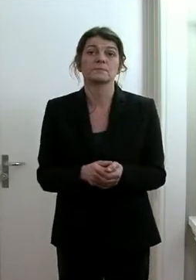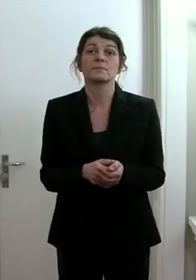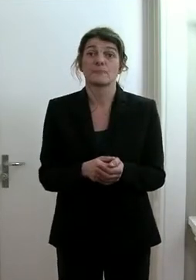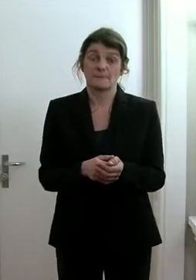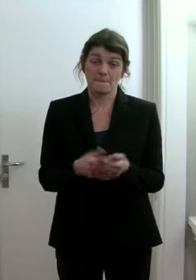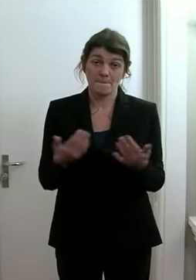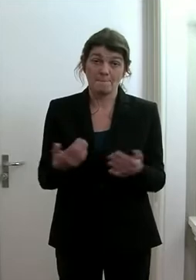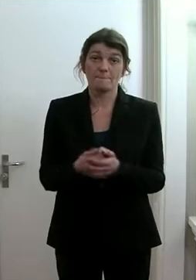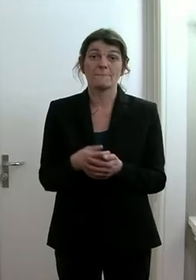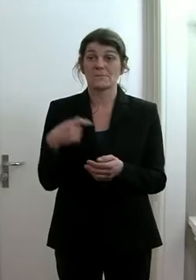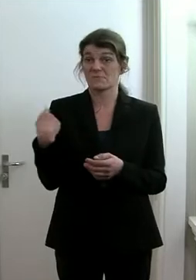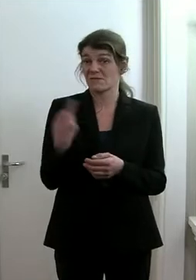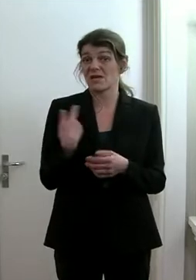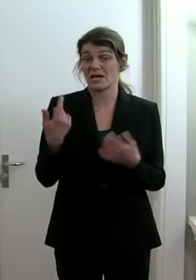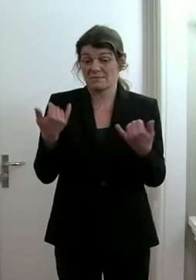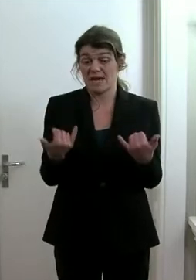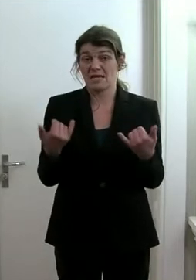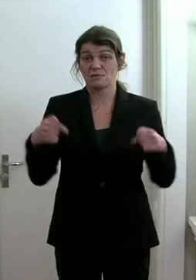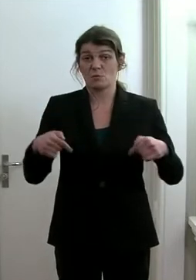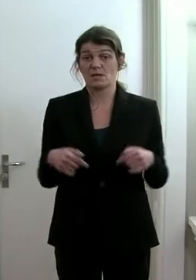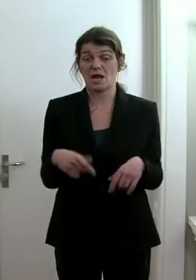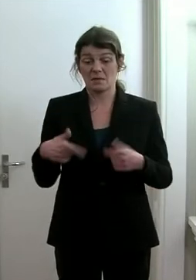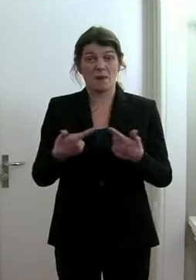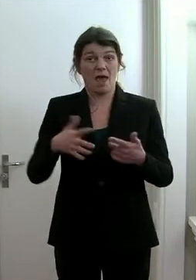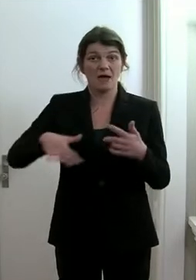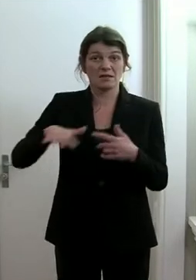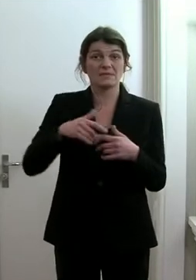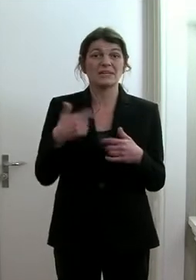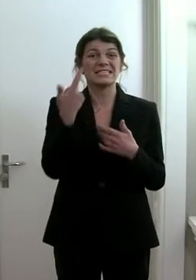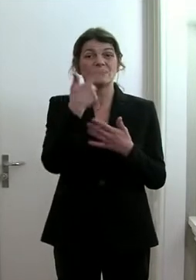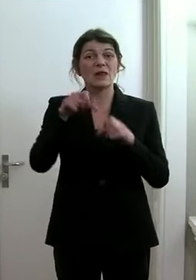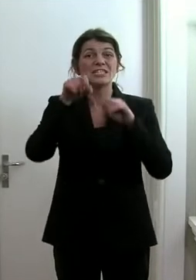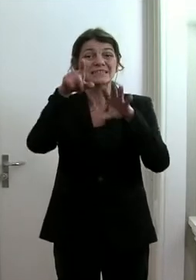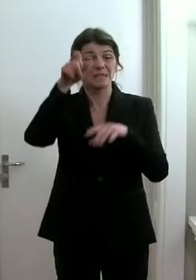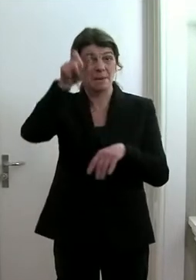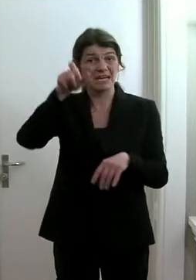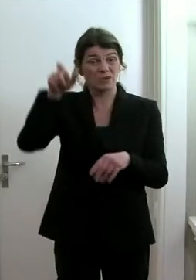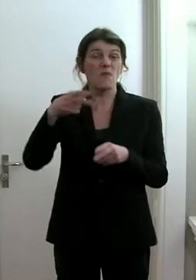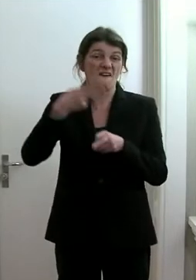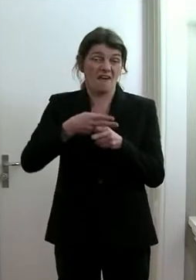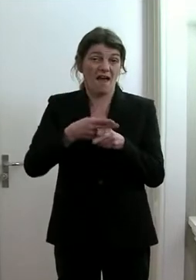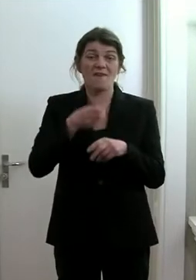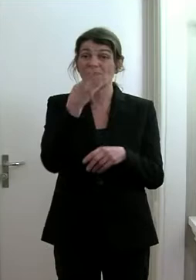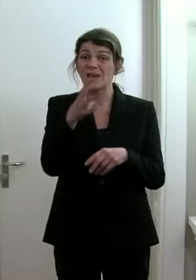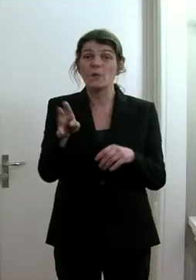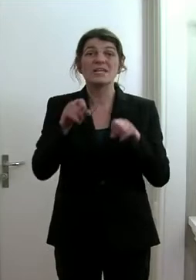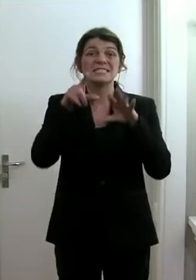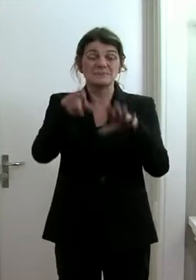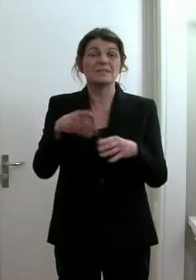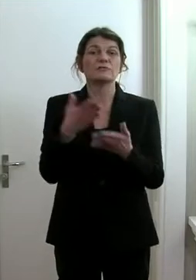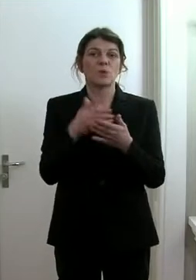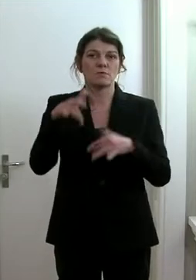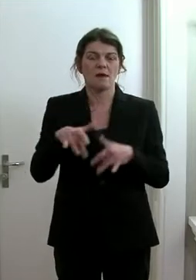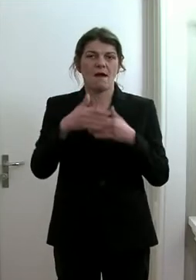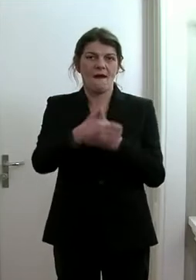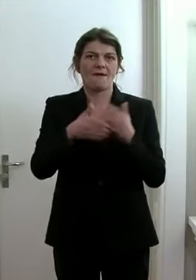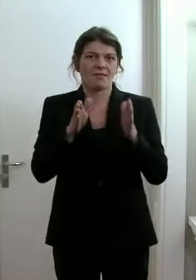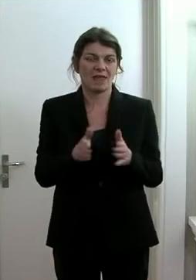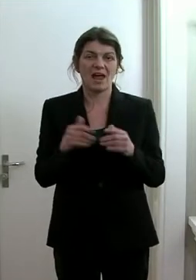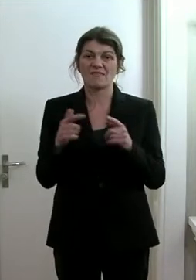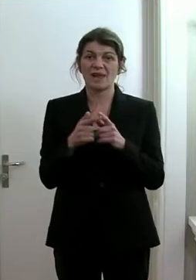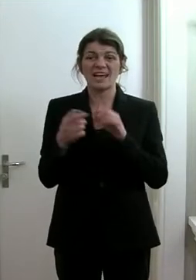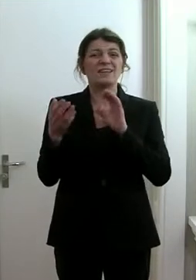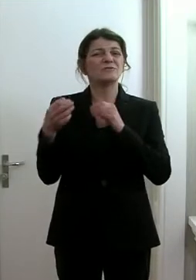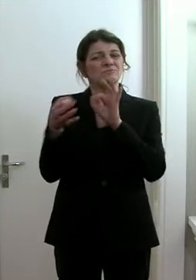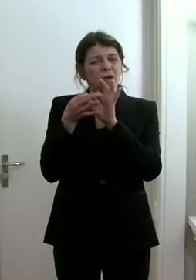Wir sind derzeit in diesem Land 217 Personen erkrankt. 417 sind in Quarantäne wegen einem engen